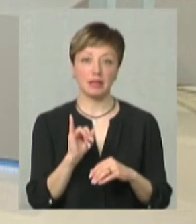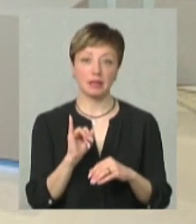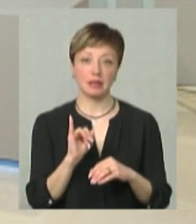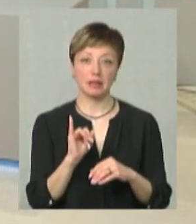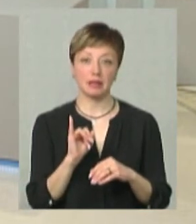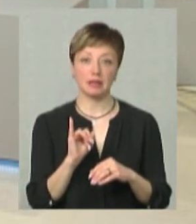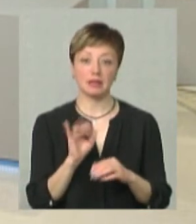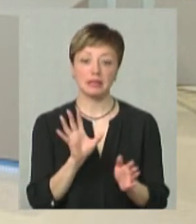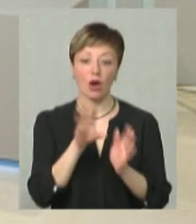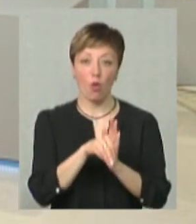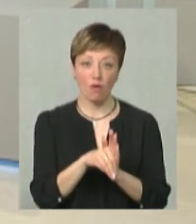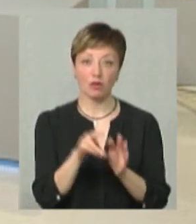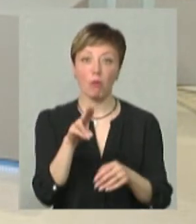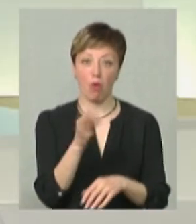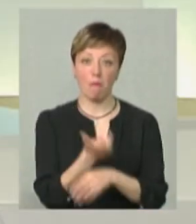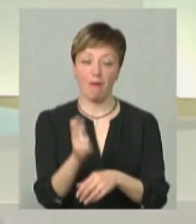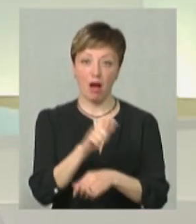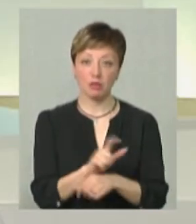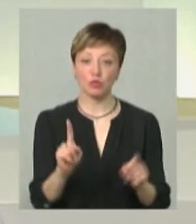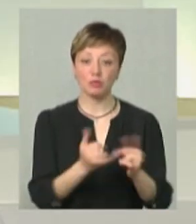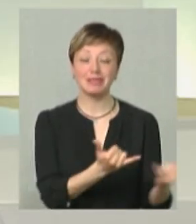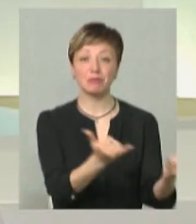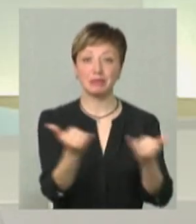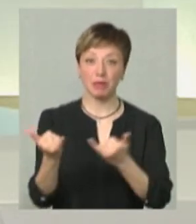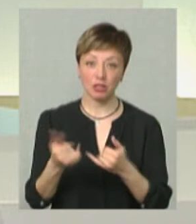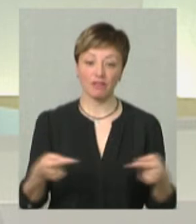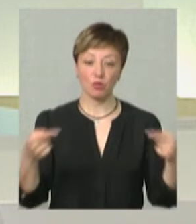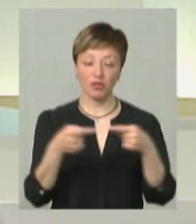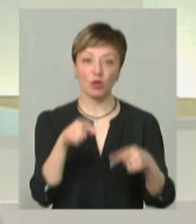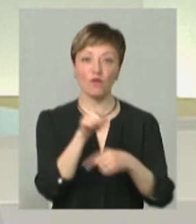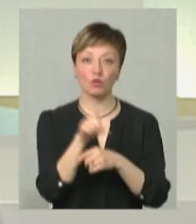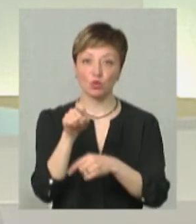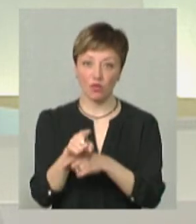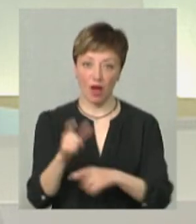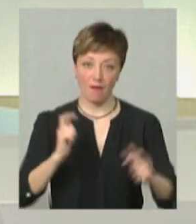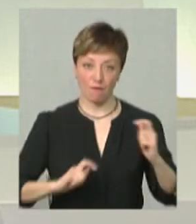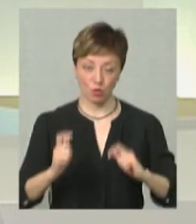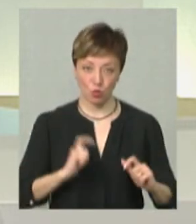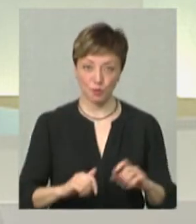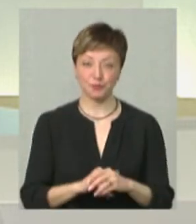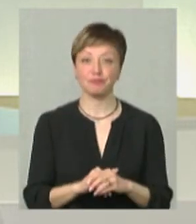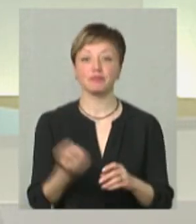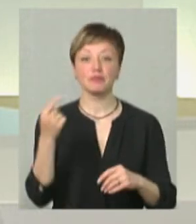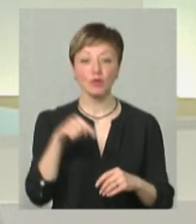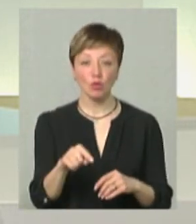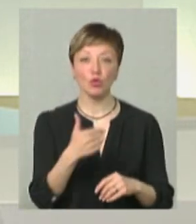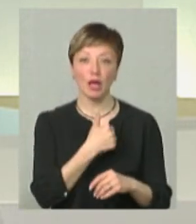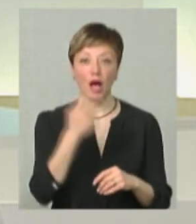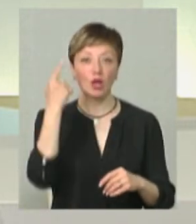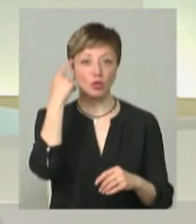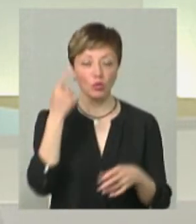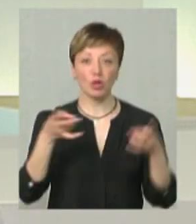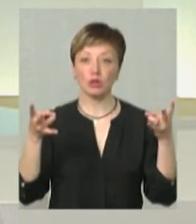скажімо, зараховувати по максимуму для того, щоб забезпечити, відповідно, функціонування вузу. Тому, я думаю, що